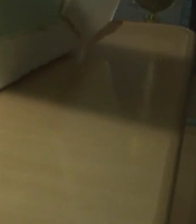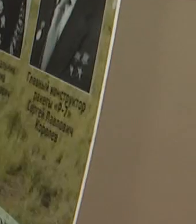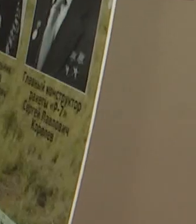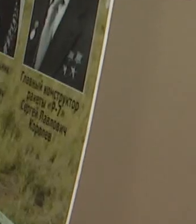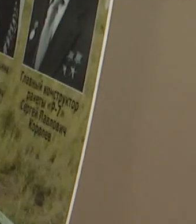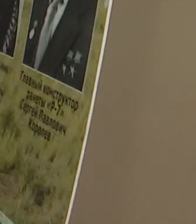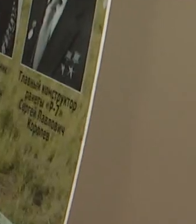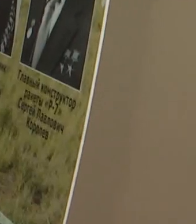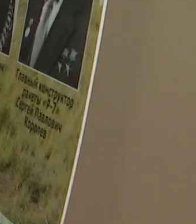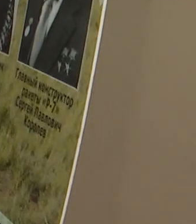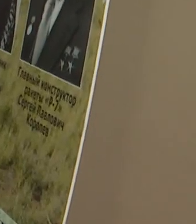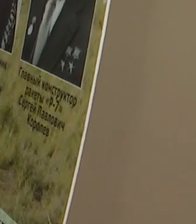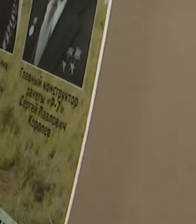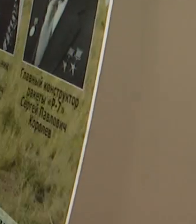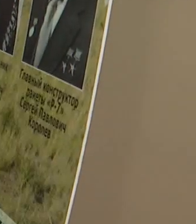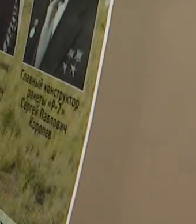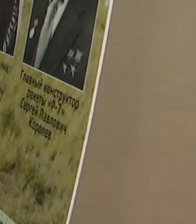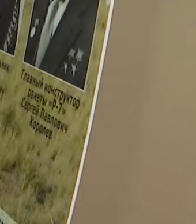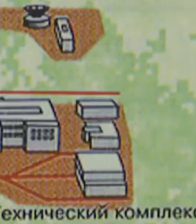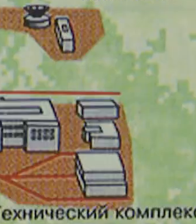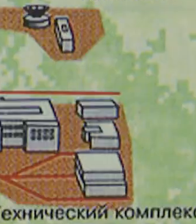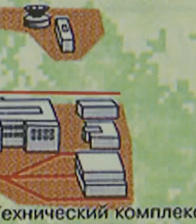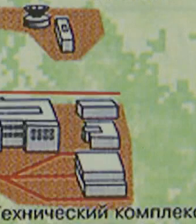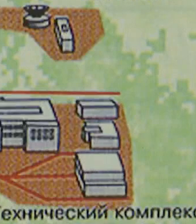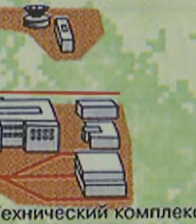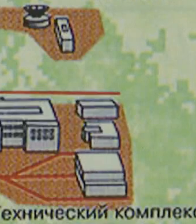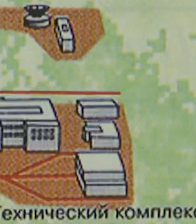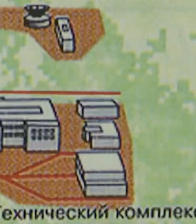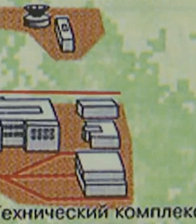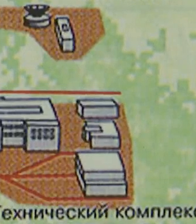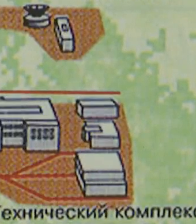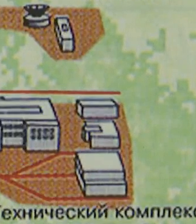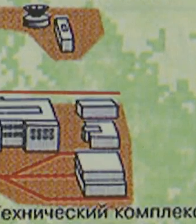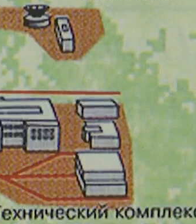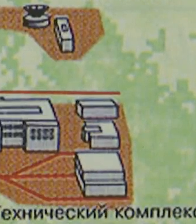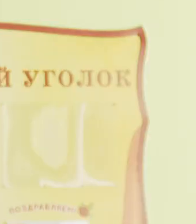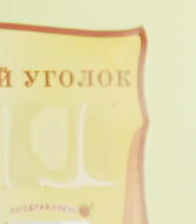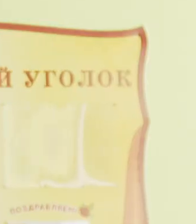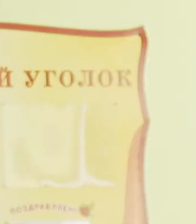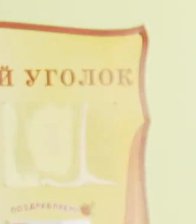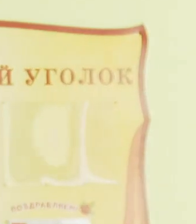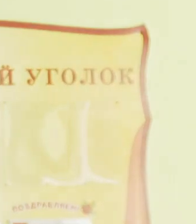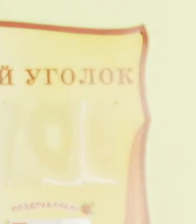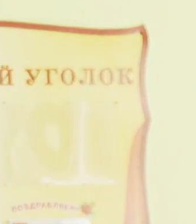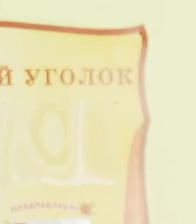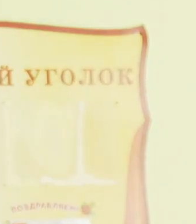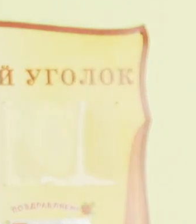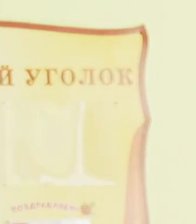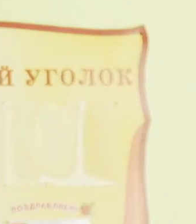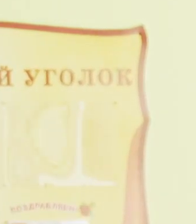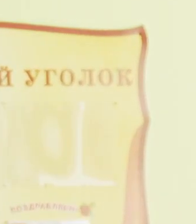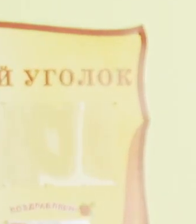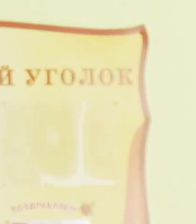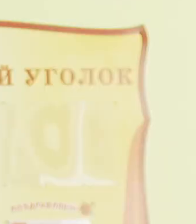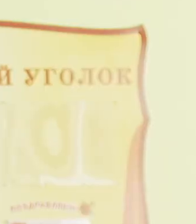летчиком, инженером или конструктором, Необходимо учить матчасть. Поэтому руководитель клуба Валентин Николаевич преподает школьникам